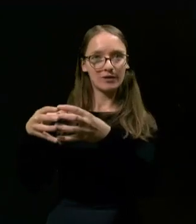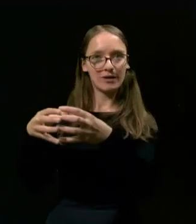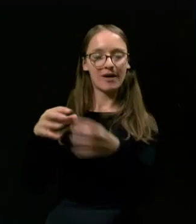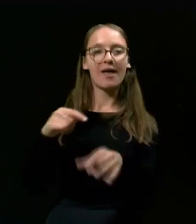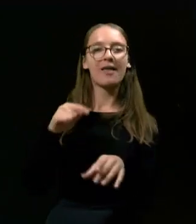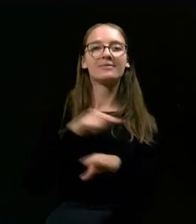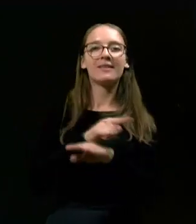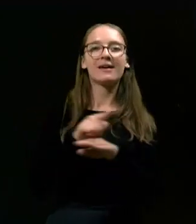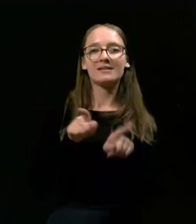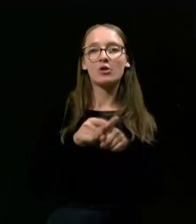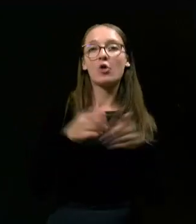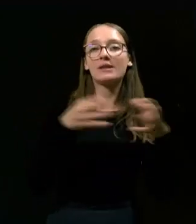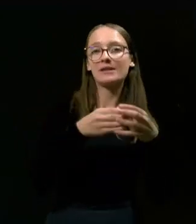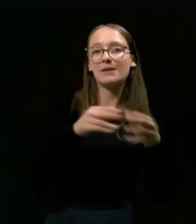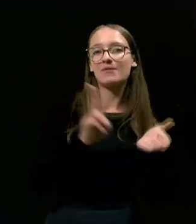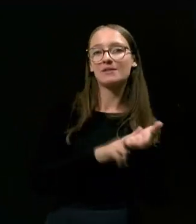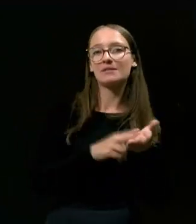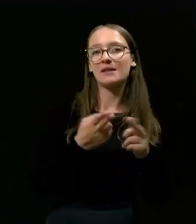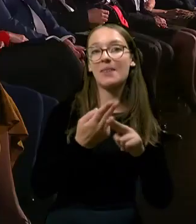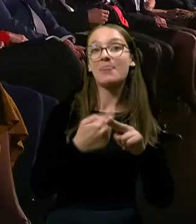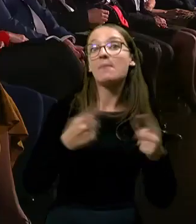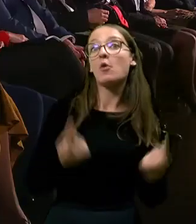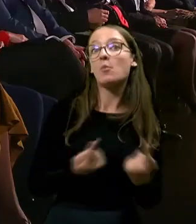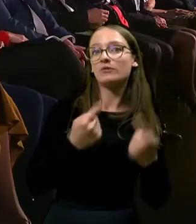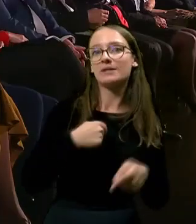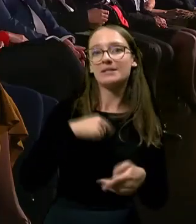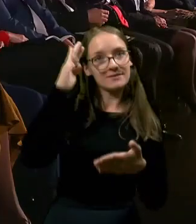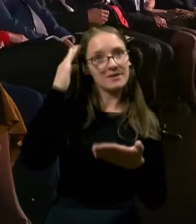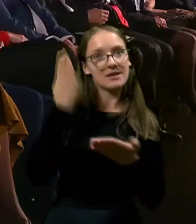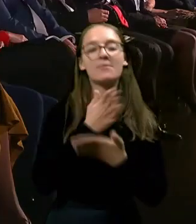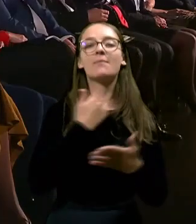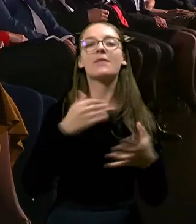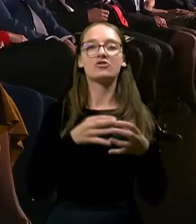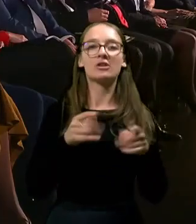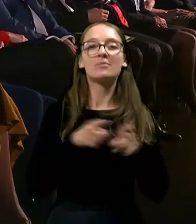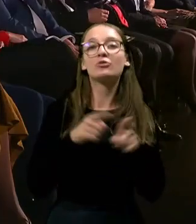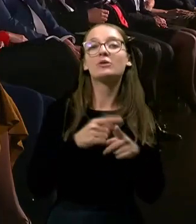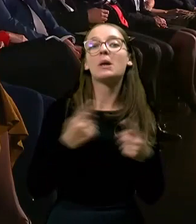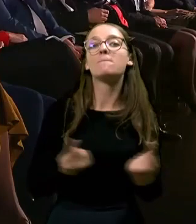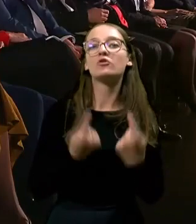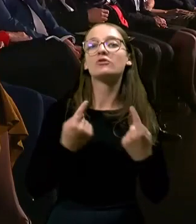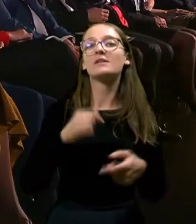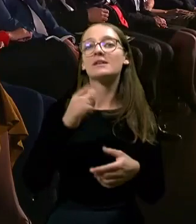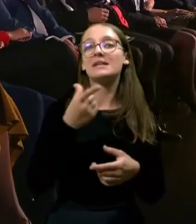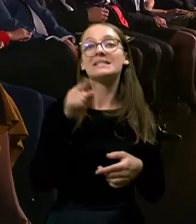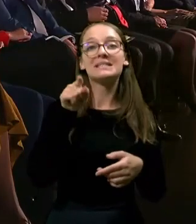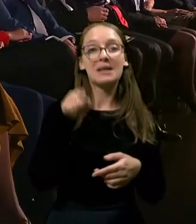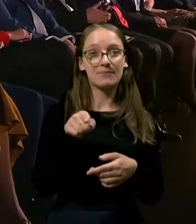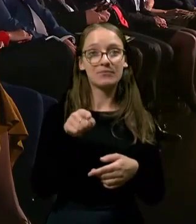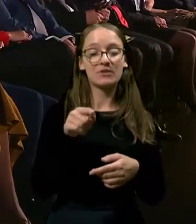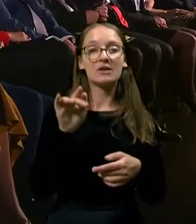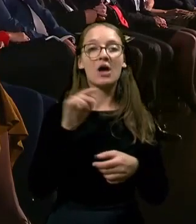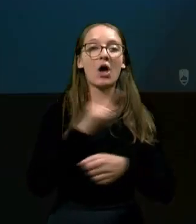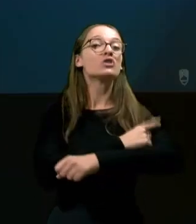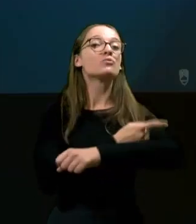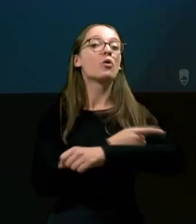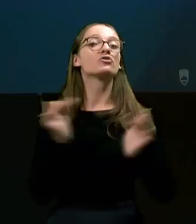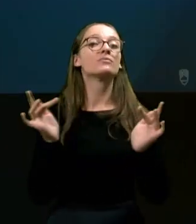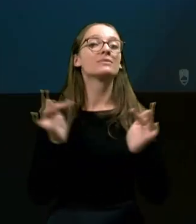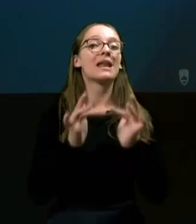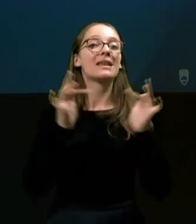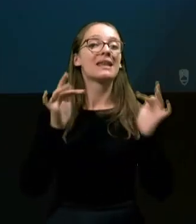Takrat, sikot ekipa v resnici najbolj motiviran. Jaz verjame, da naša ekipa je najbolj motivirana ravno s tem. Z močnimi nasprotniki.